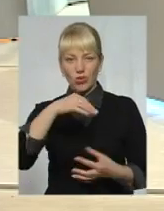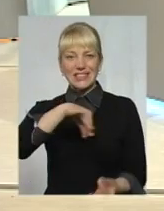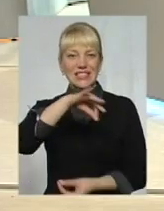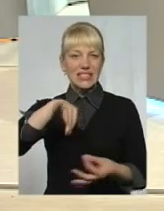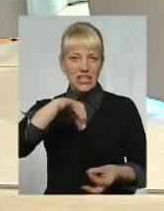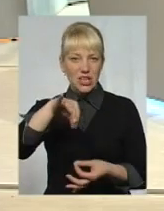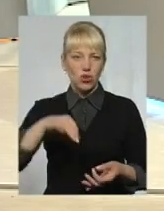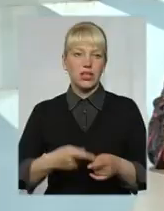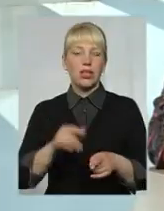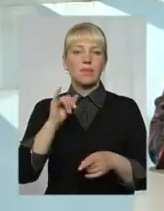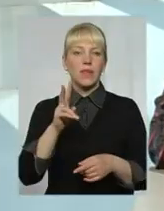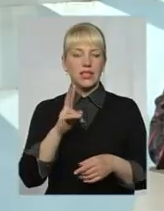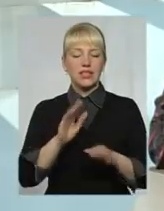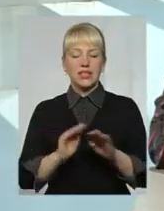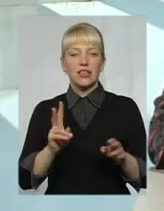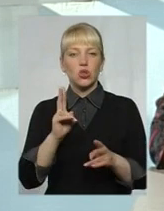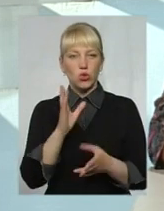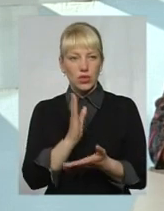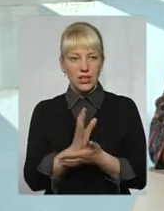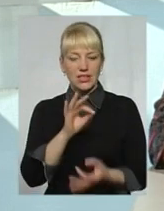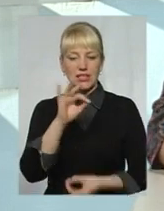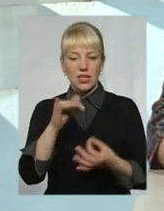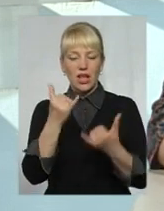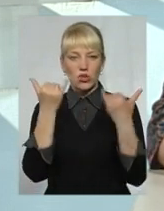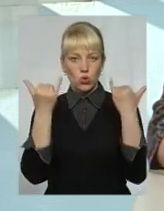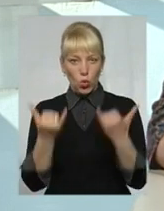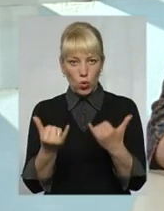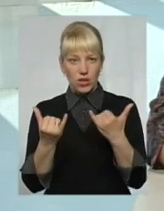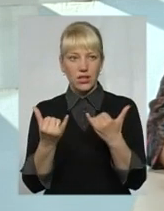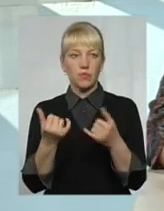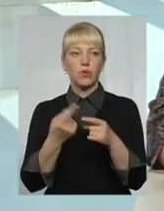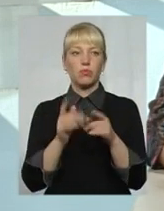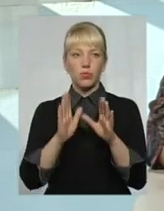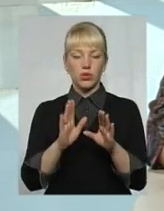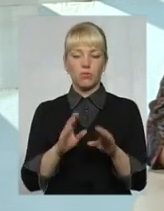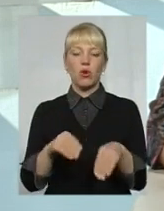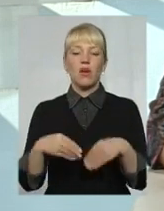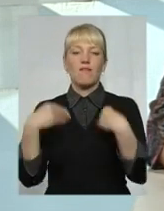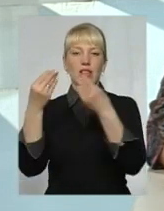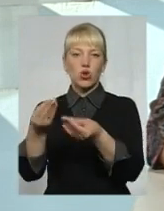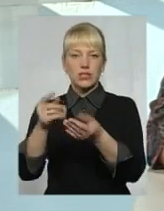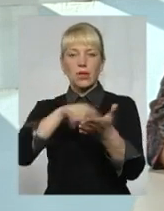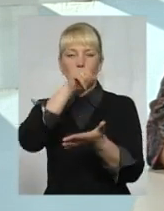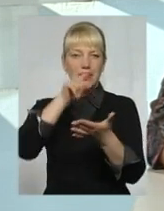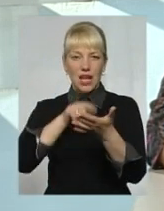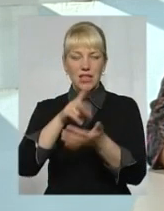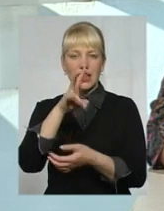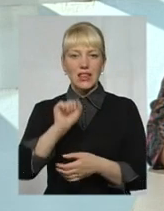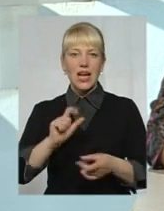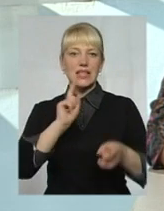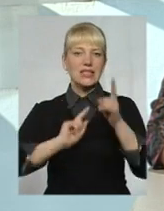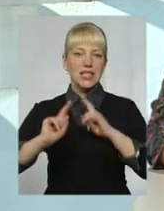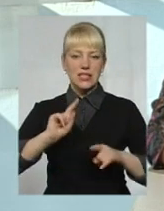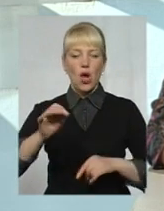-сероти, які є в нас сьогодні. Будемо виносити питання на сесію